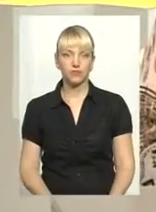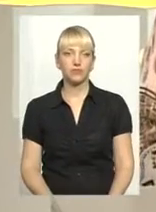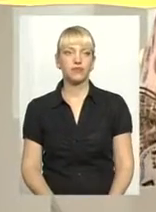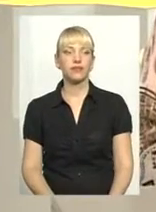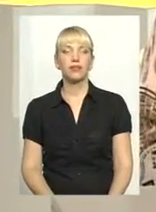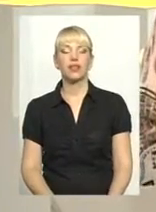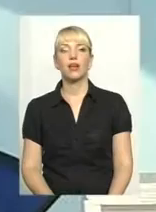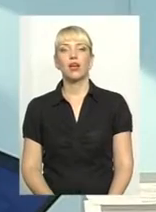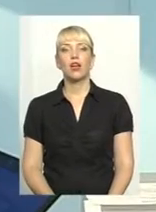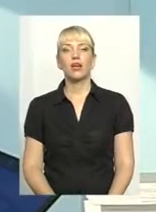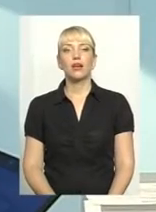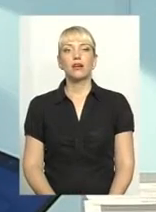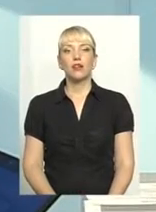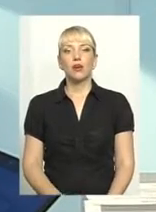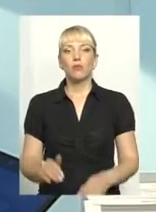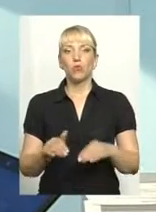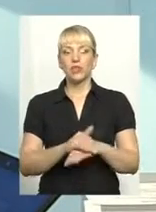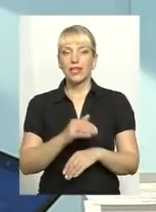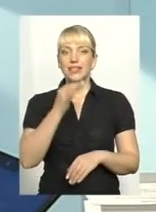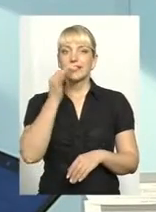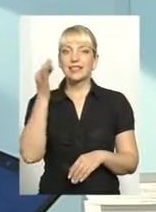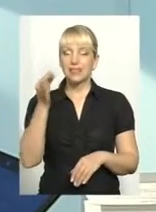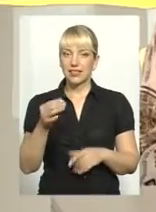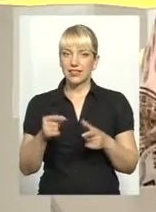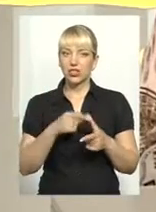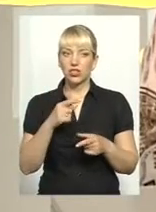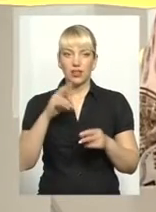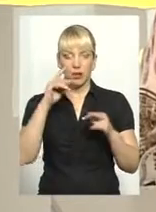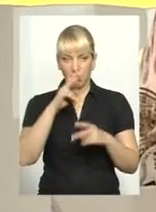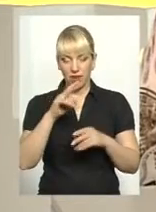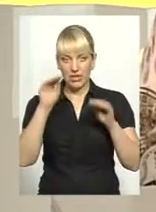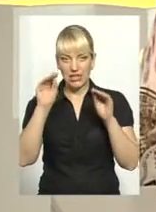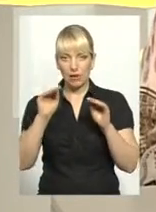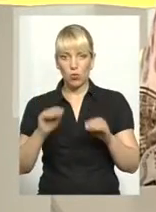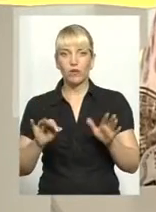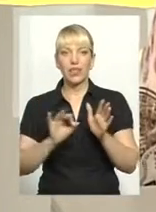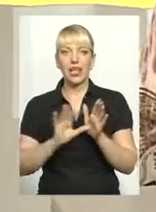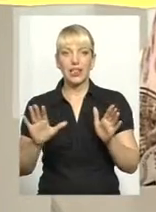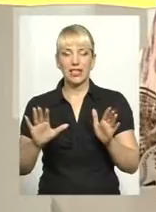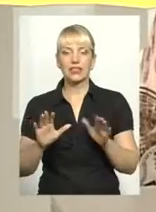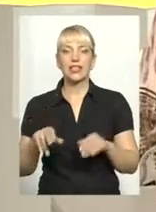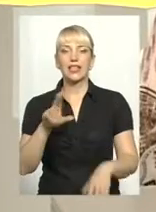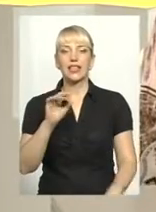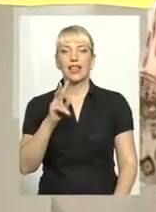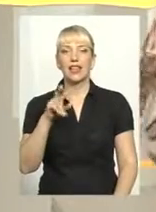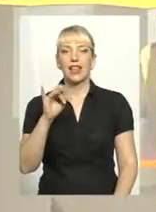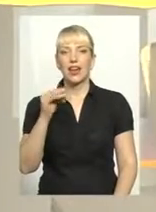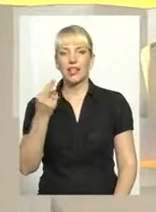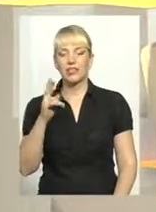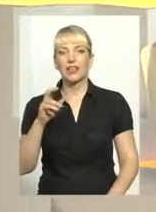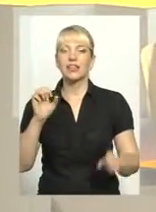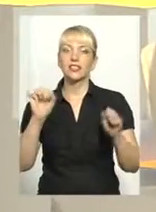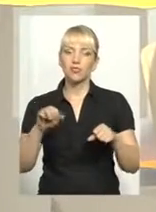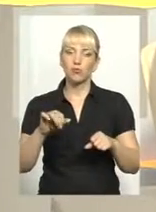Тетяно, скажіть, будь ласка, чи неправильно заповнена електронна декларація може стати